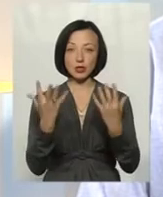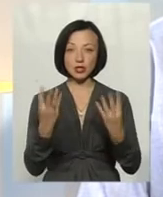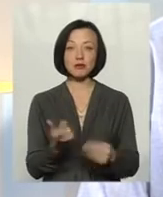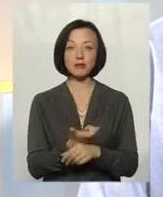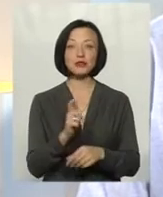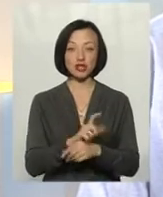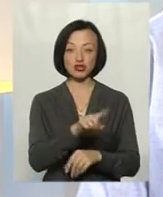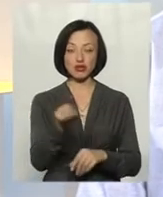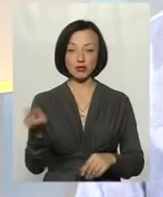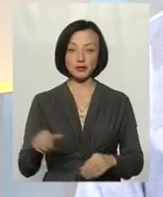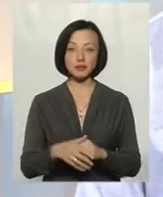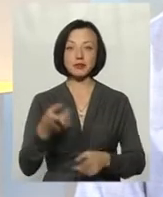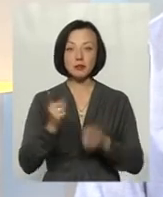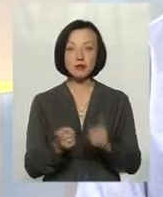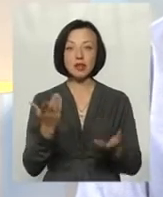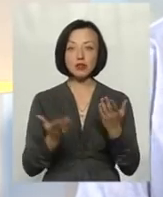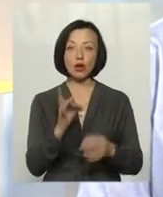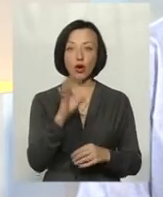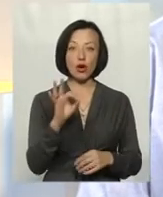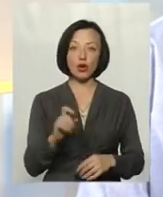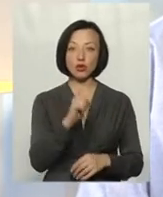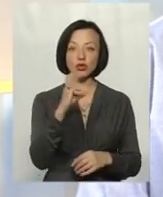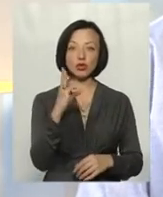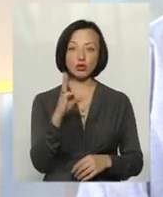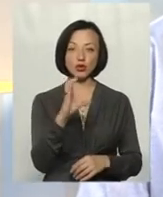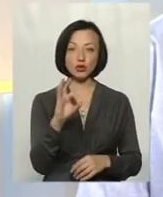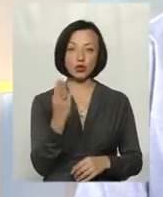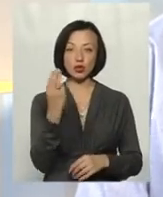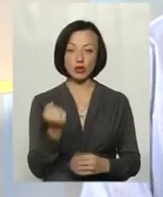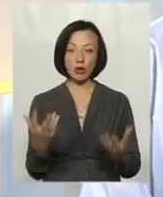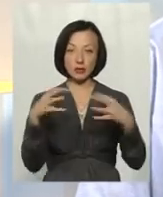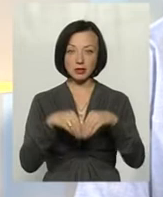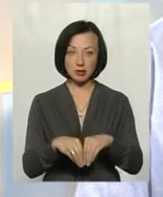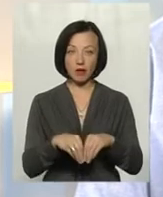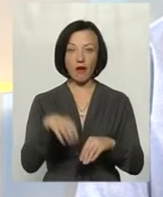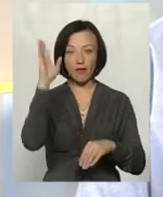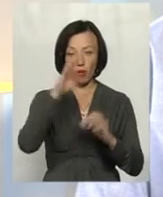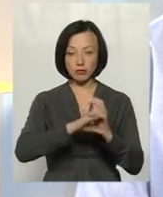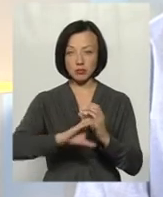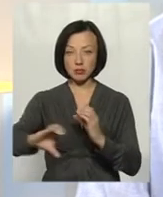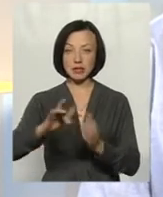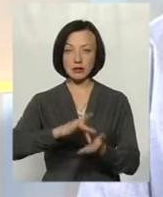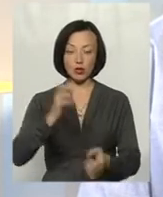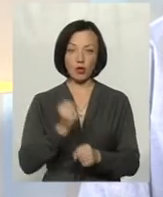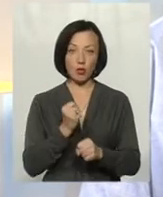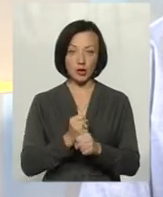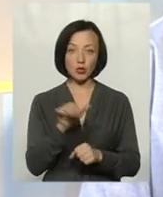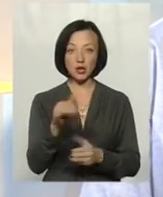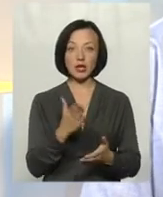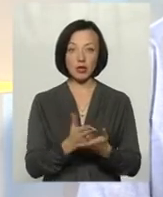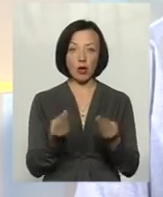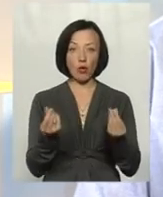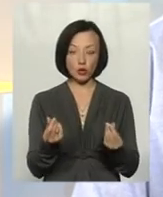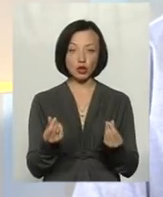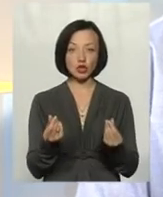день більшість. Звичайно, якщо Росошанська сільська рада на сьогоднішній день об'єдналася, вони тягнуть воду, водопровід, централізований робить. В них є на то